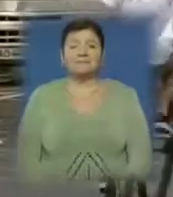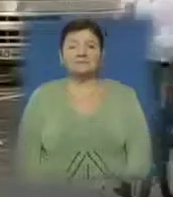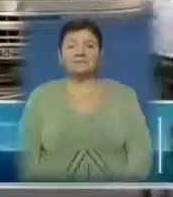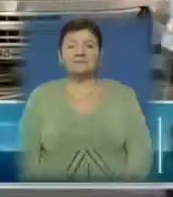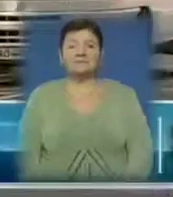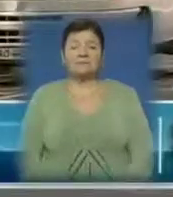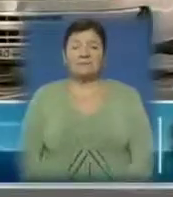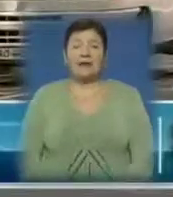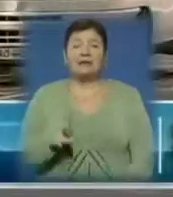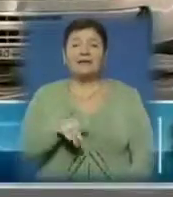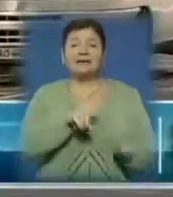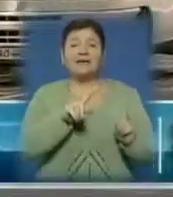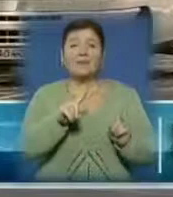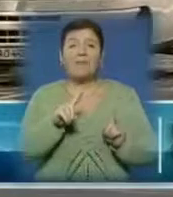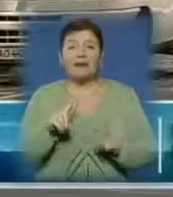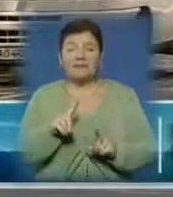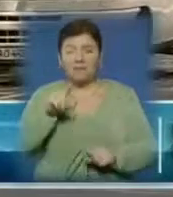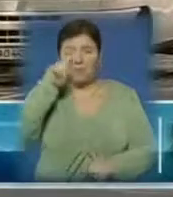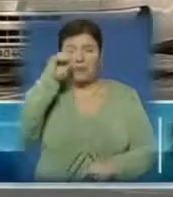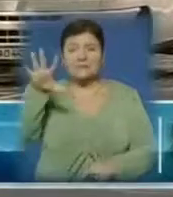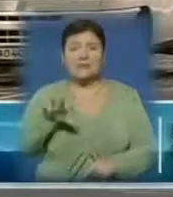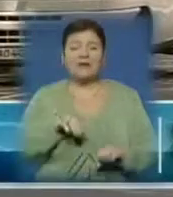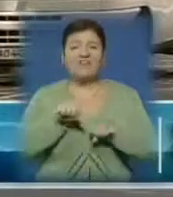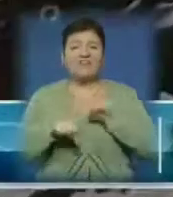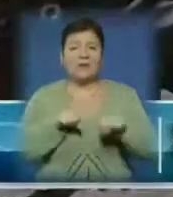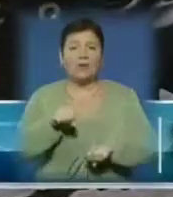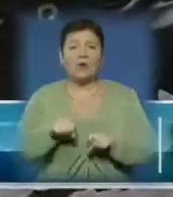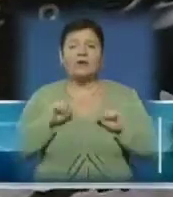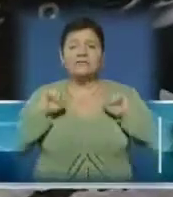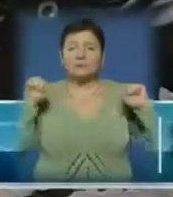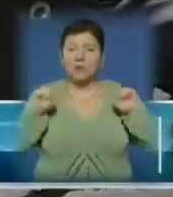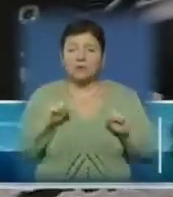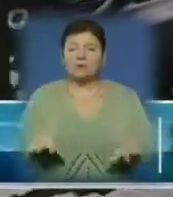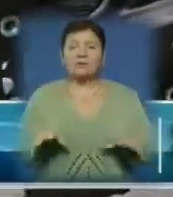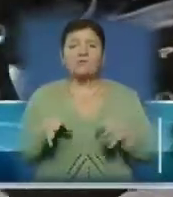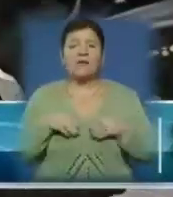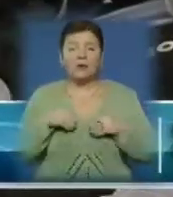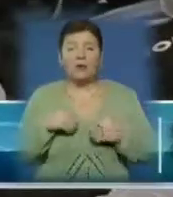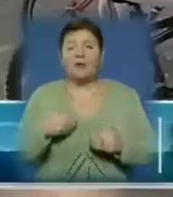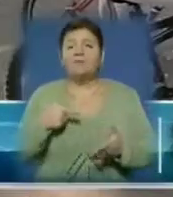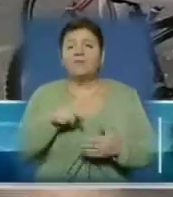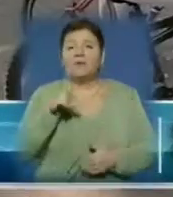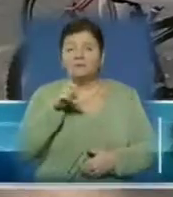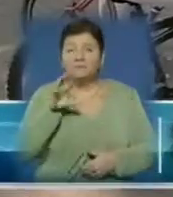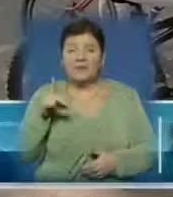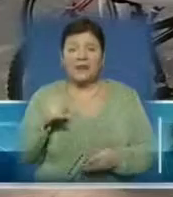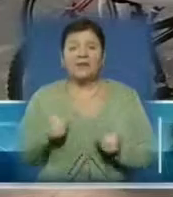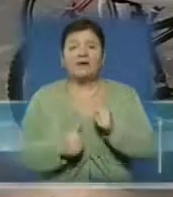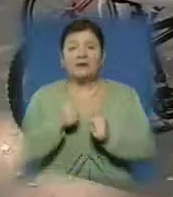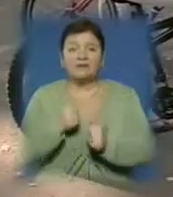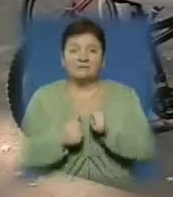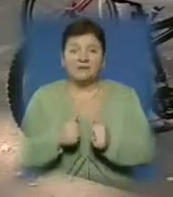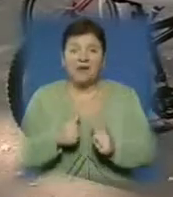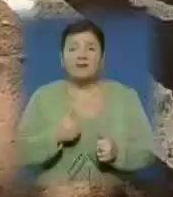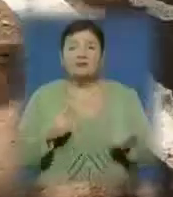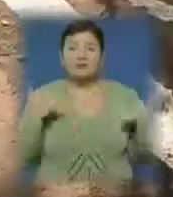На Закарпанті популяризують велоспорт. Рік тому Ужгород спільно з польським містом-побратимом Кросно виграв грант на будівництво сучасного